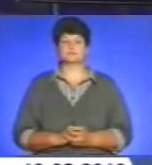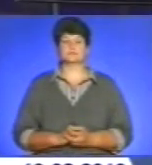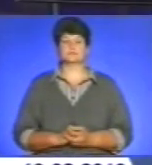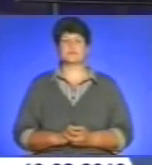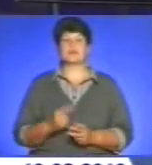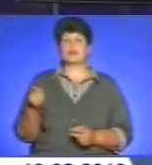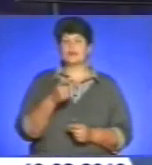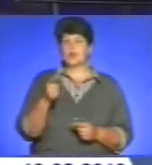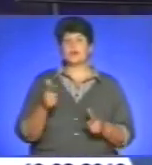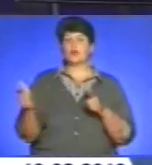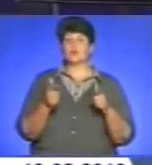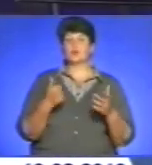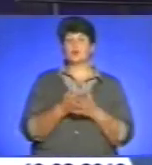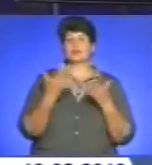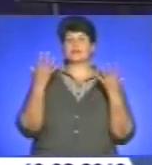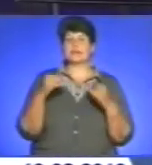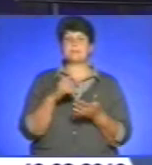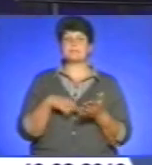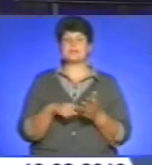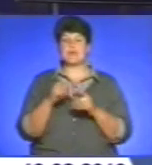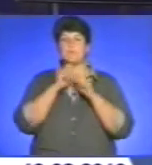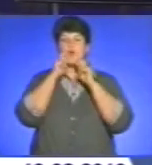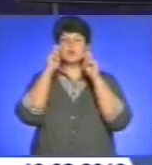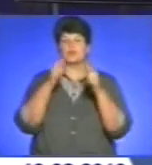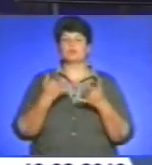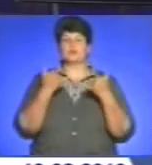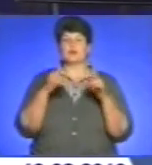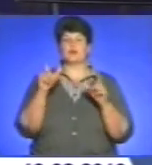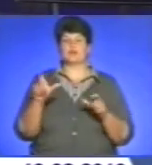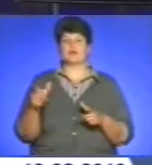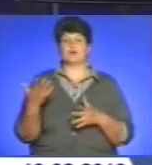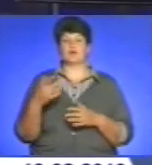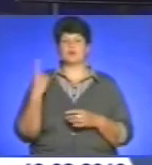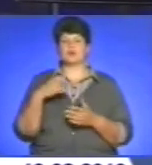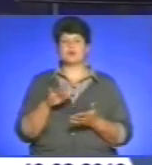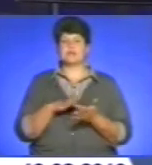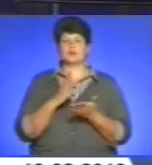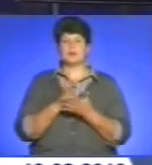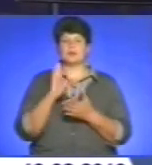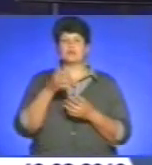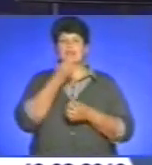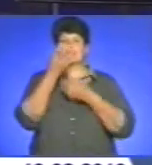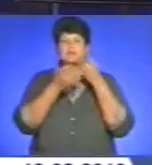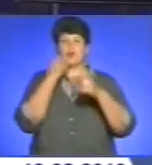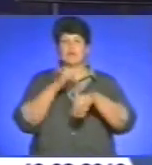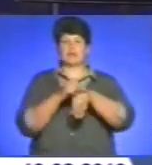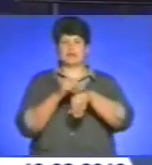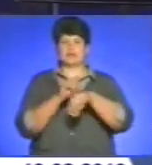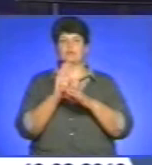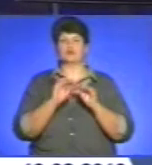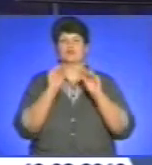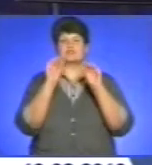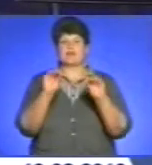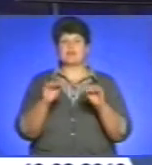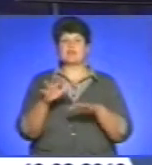Тернопіль готується до Дня міста. Подарунком для жителів і гостей обласного центру має стати квітковий годинник, який встановлюють